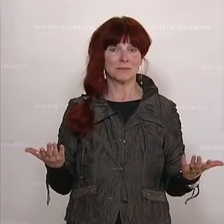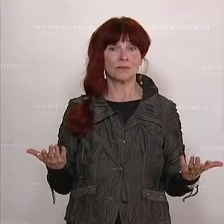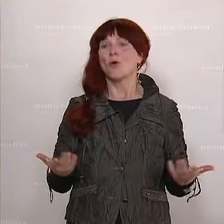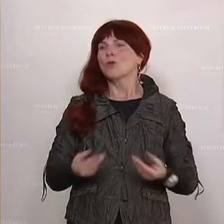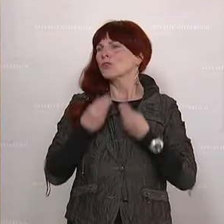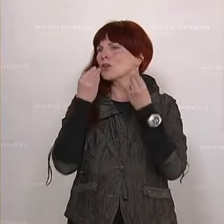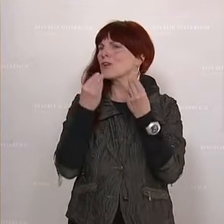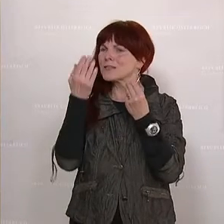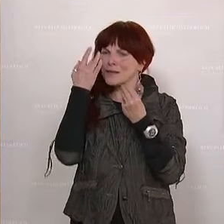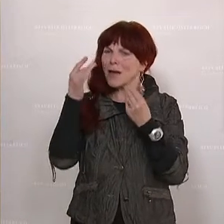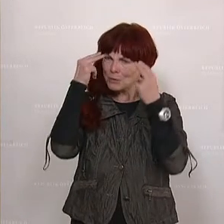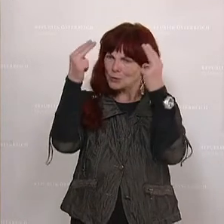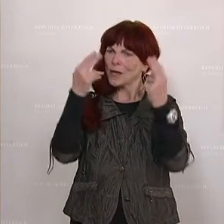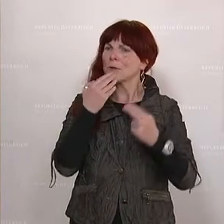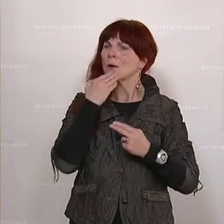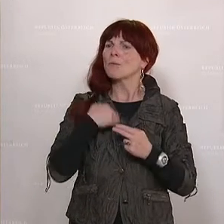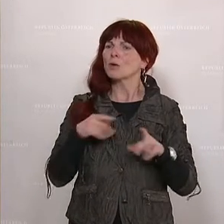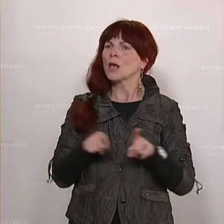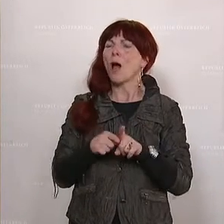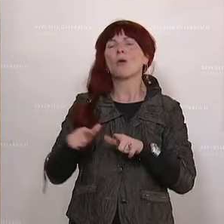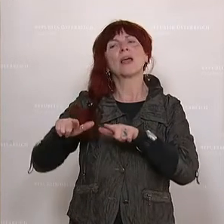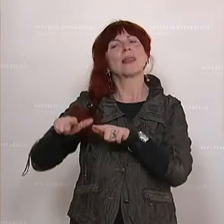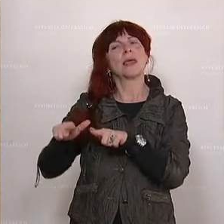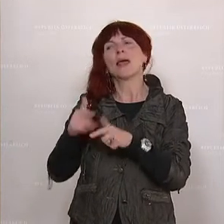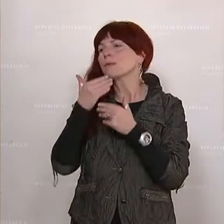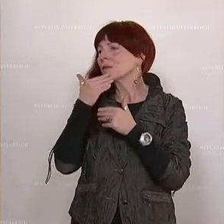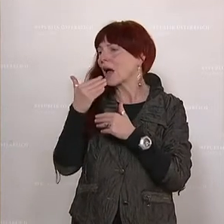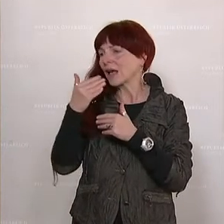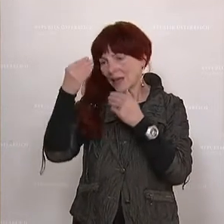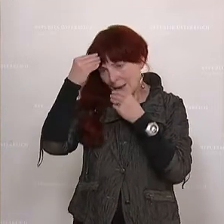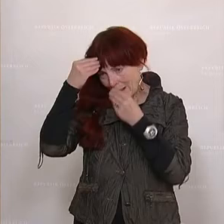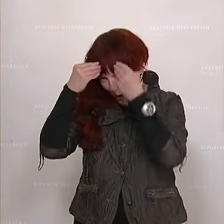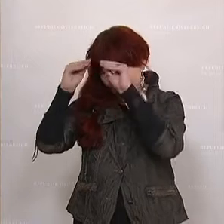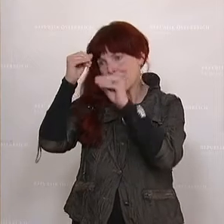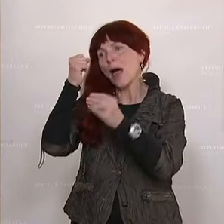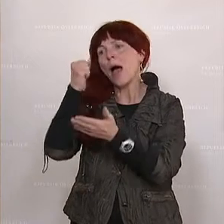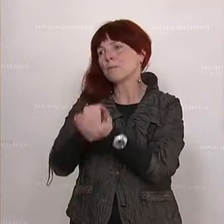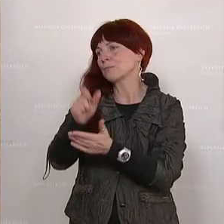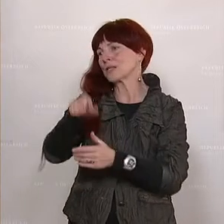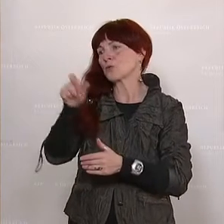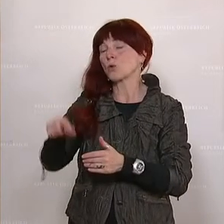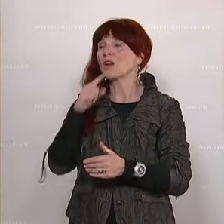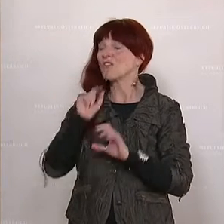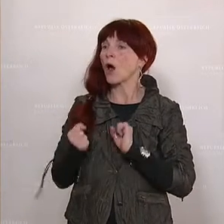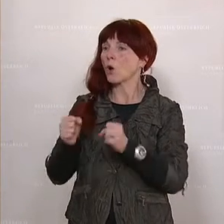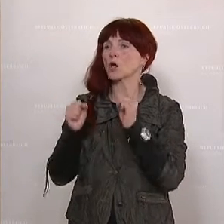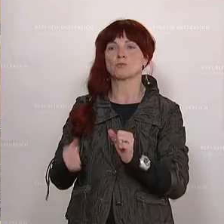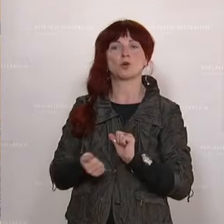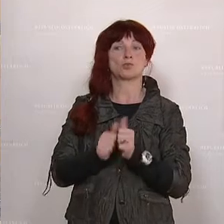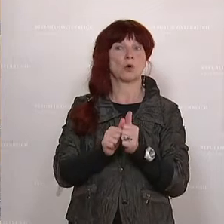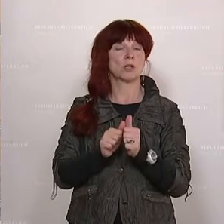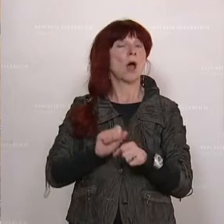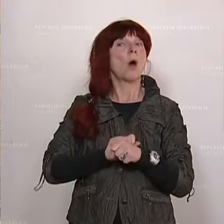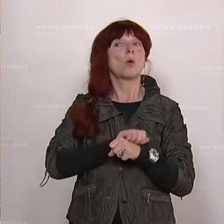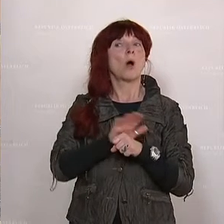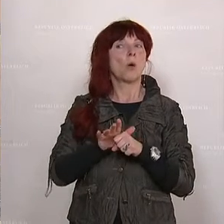und Herren, ich möchte die Gelegenheit auch nutzen, um mich bei den vielen Ehrenamtlichen bedanken und bei den vielen Leuten, die sich im Sport auch engagieren. Die haben in der Corona-Krise